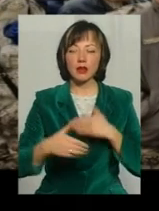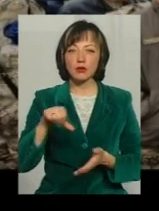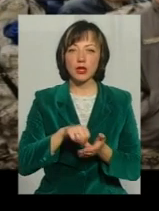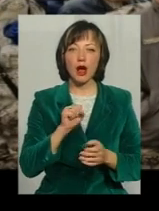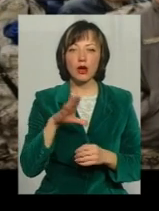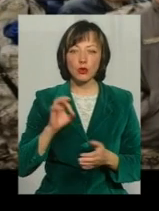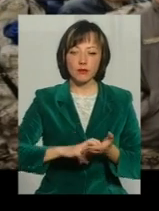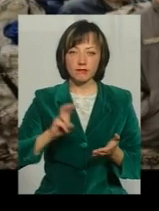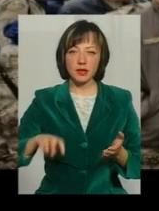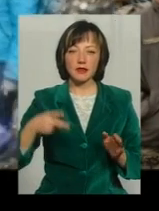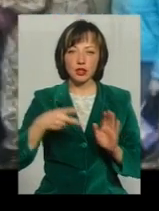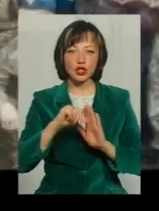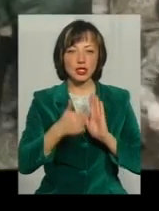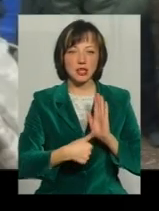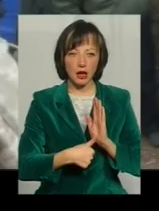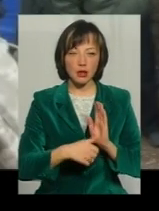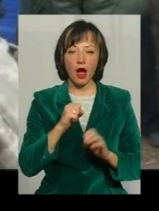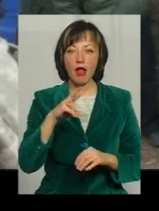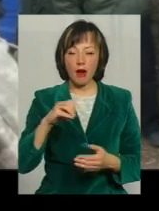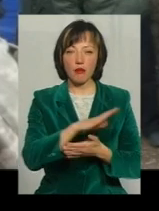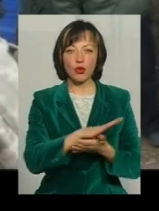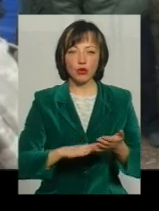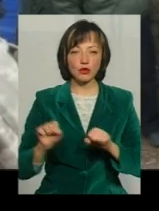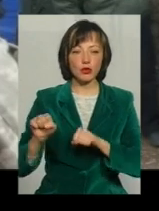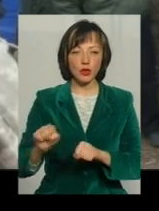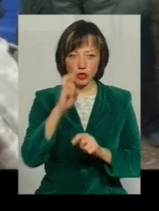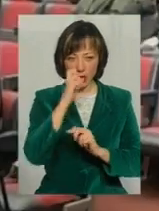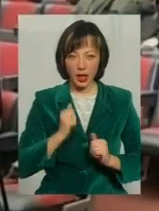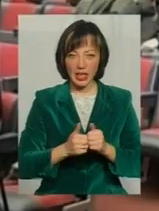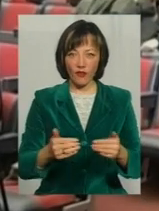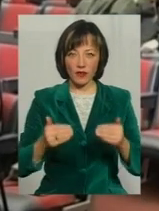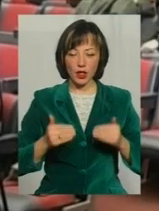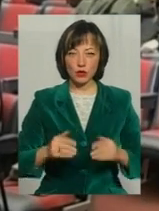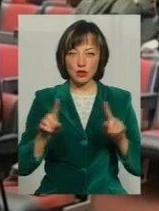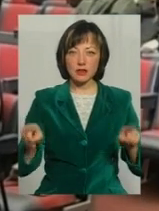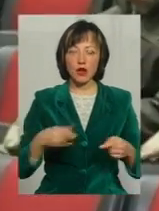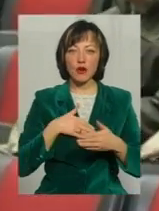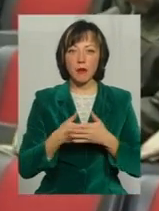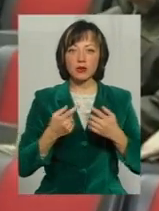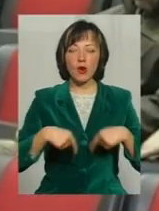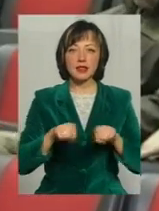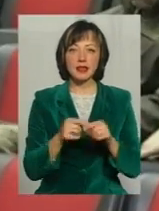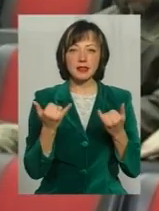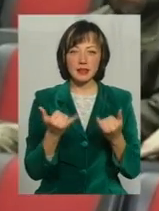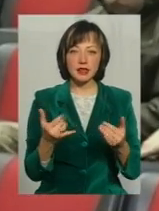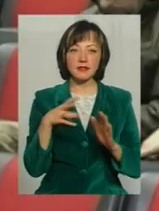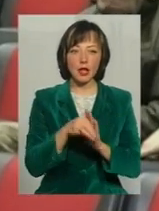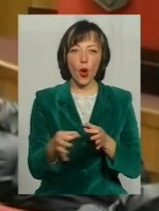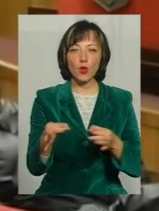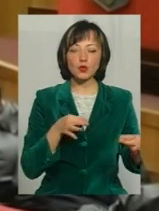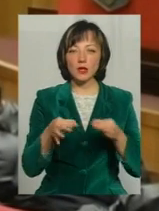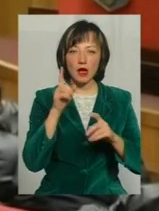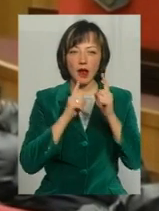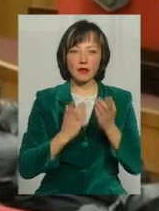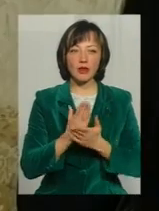демобілізувався в 2016-му Але продовжив боронити країну в тилу Створив громадську організацію щонині у складі консультаційної ради